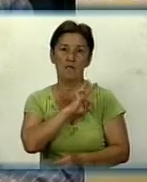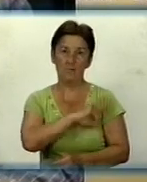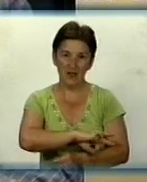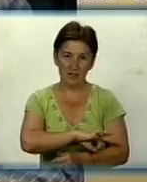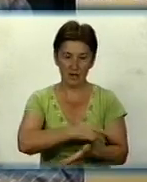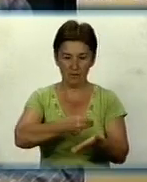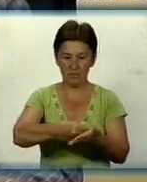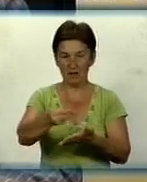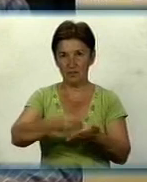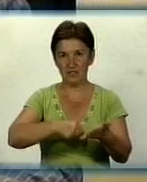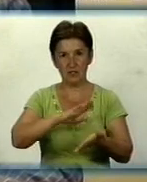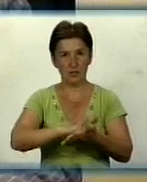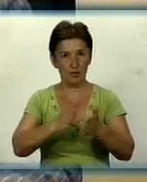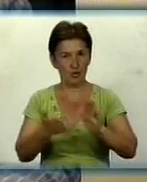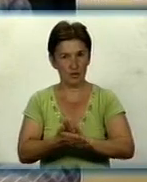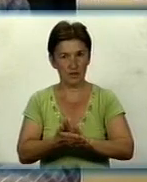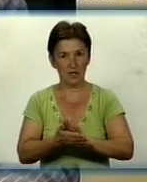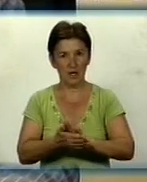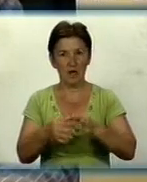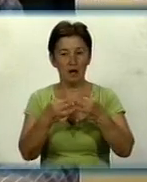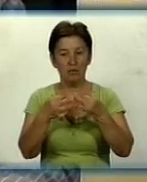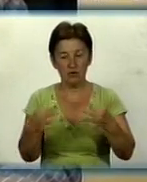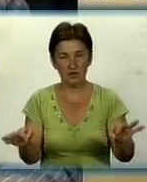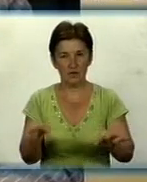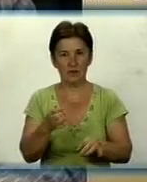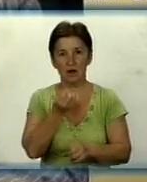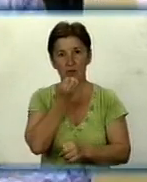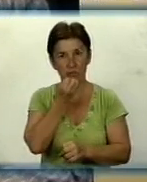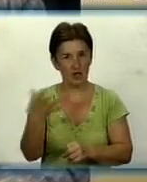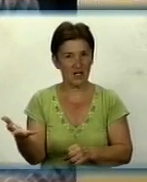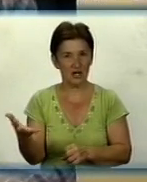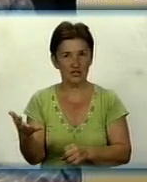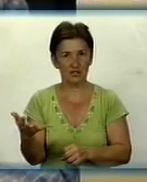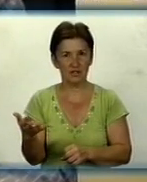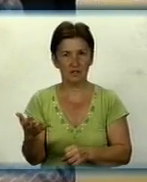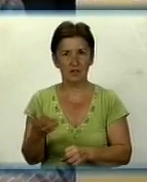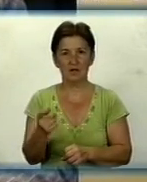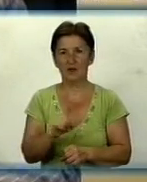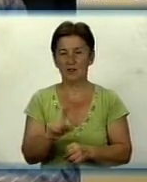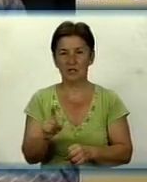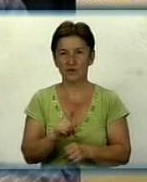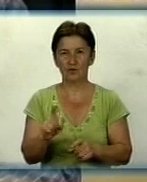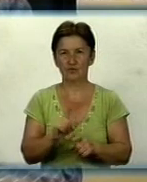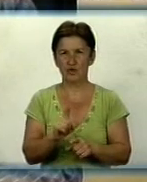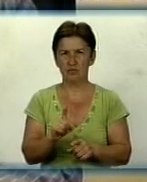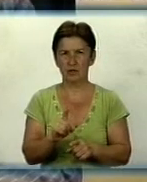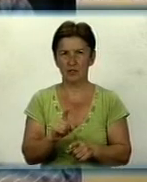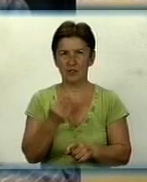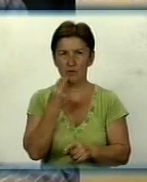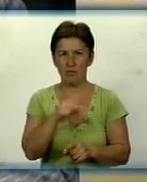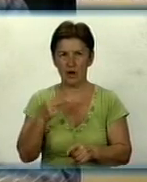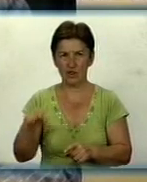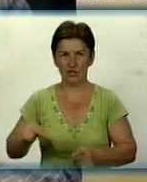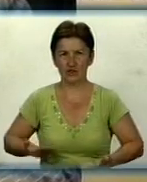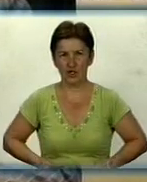дозволить покращити і, в принципі, для того, щоб покращити